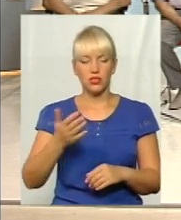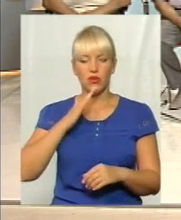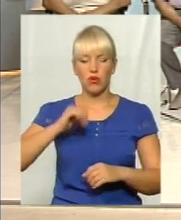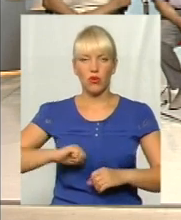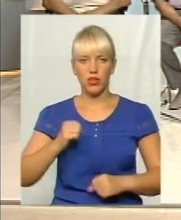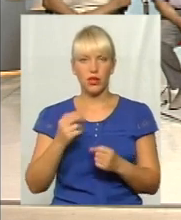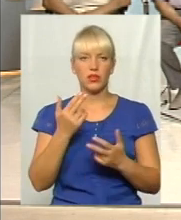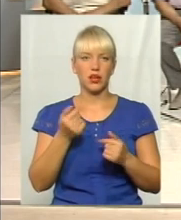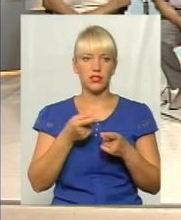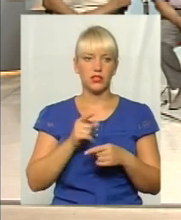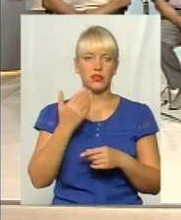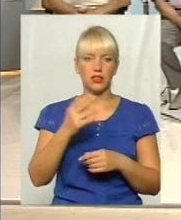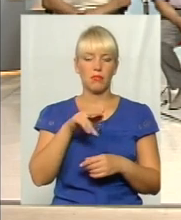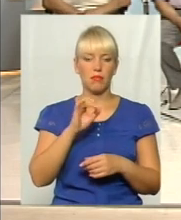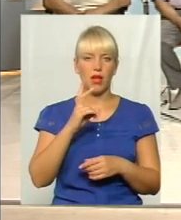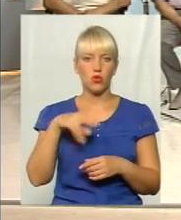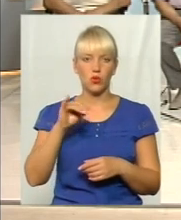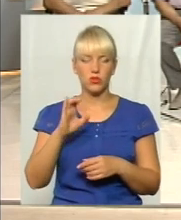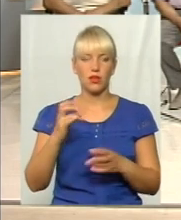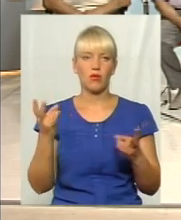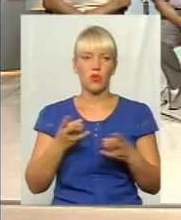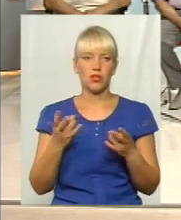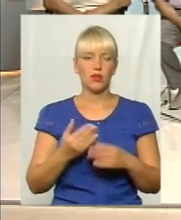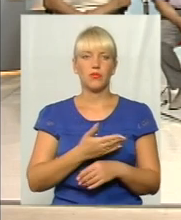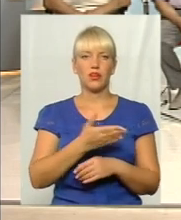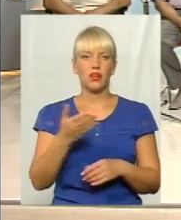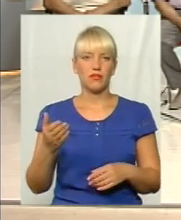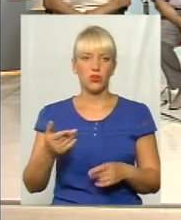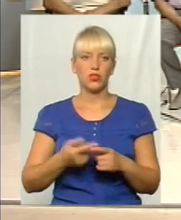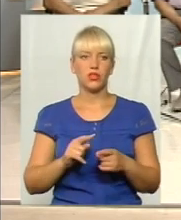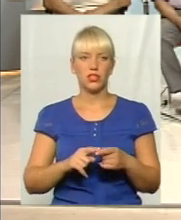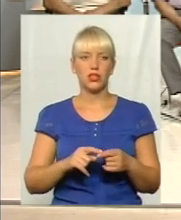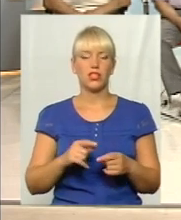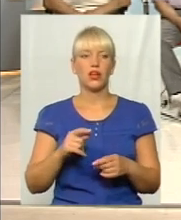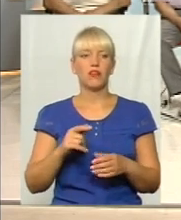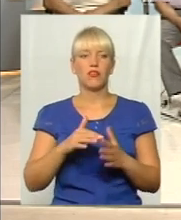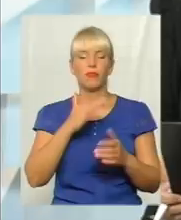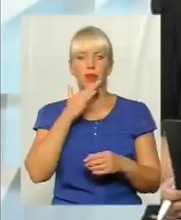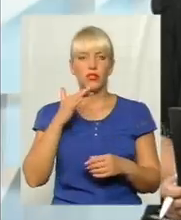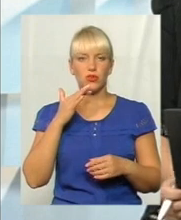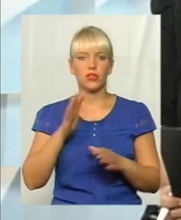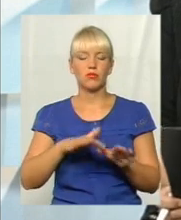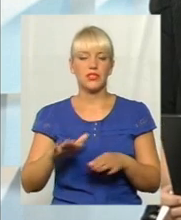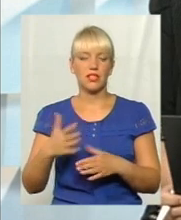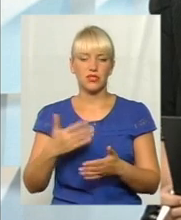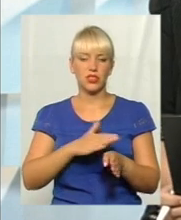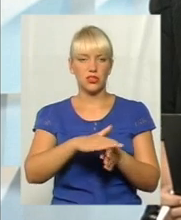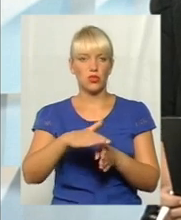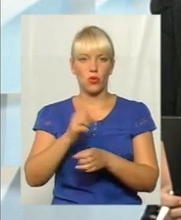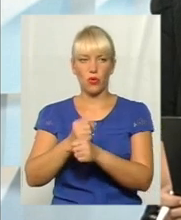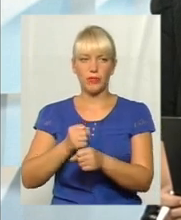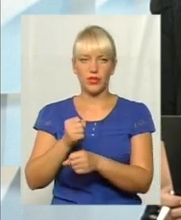їм пандуси потрібні, і вони, ну, мені здається, що дуже вже в багатьох місцях зроблені, там є